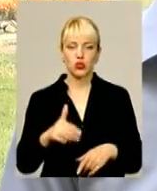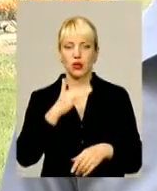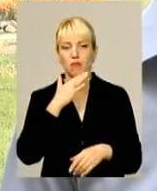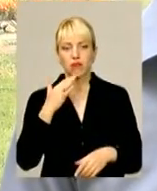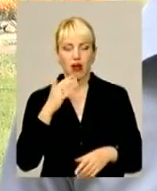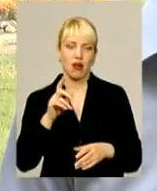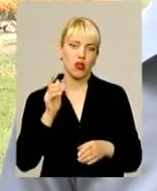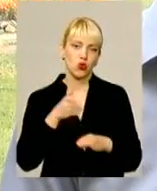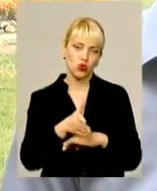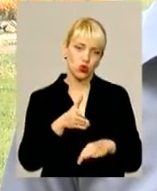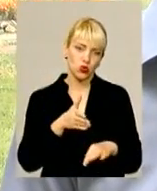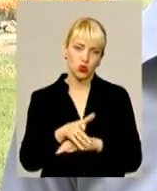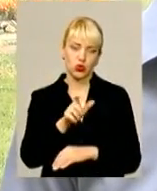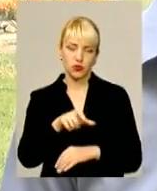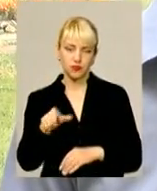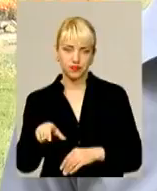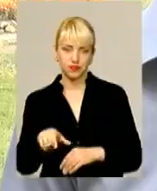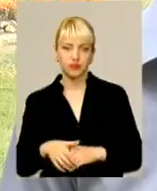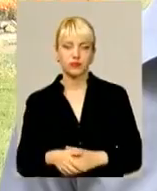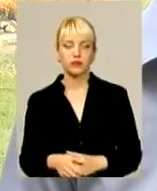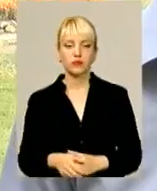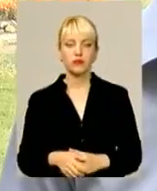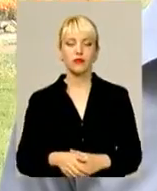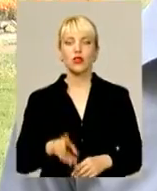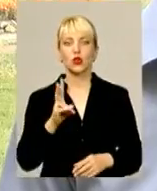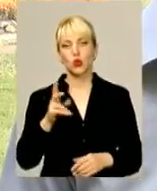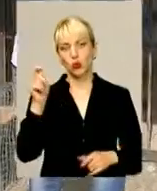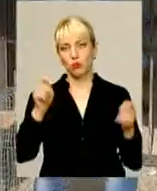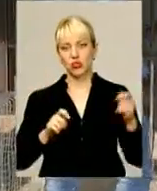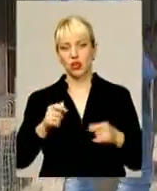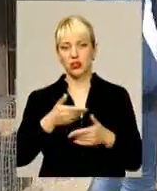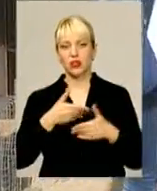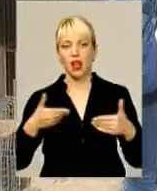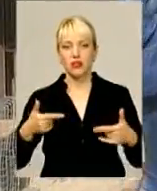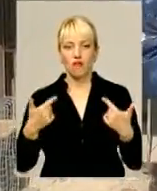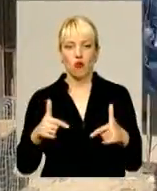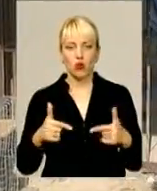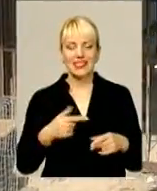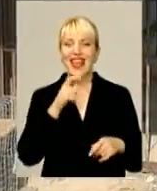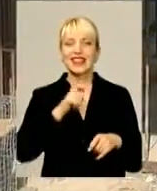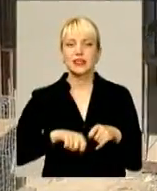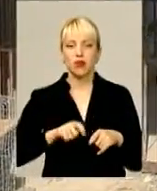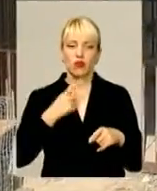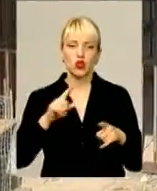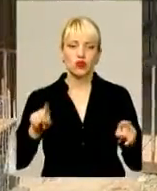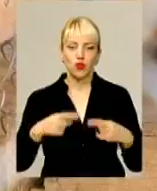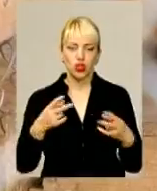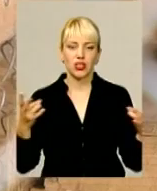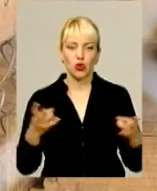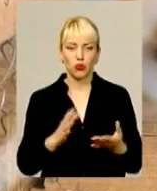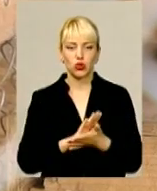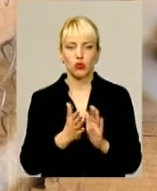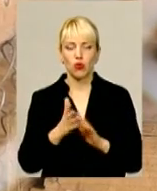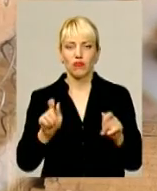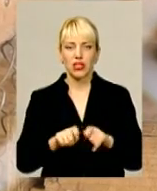всі йдуть мешканці, так і ті, хто до нас приїжджають, гості. Експерти запевняють, створити необхідні умови і відкрити